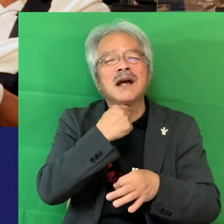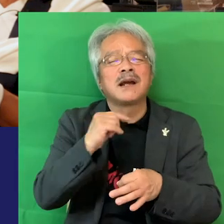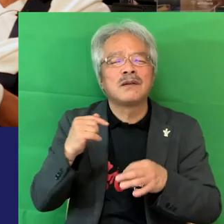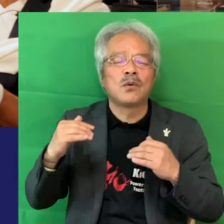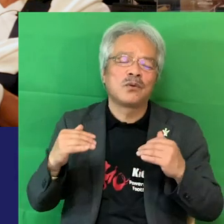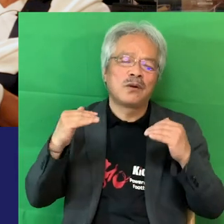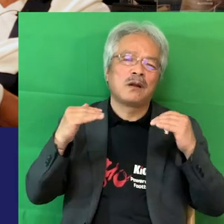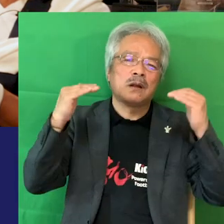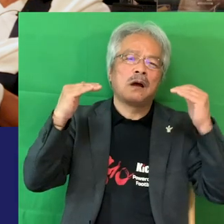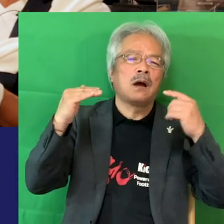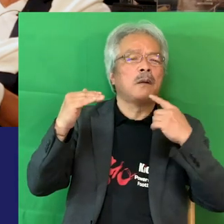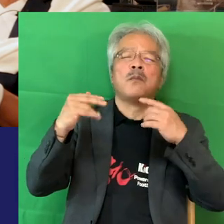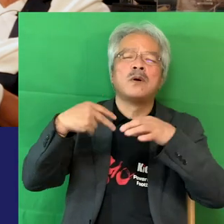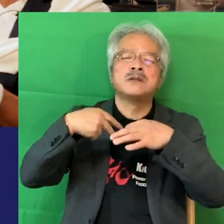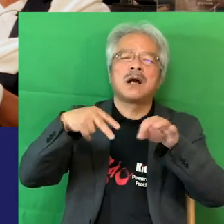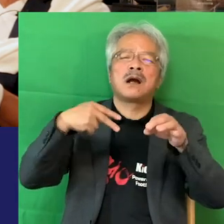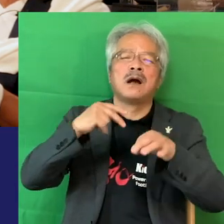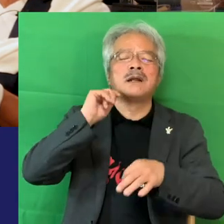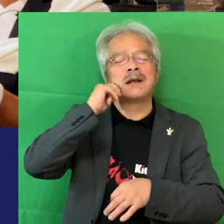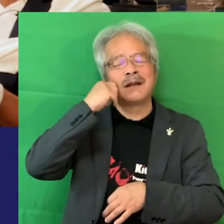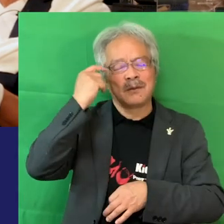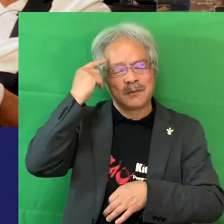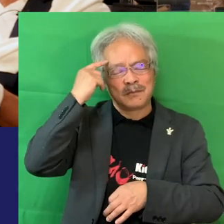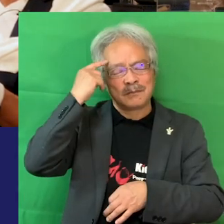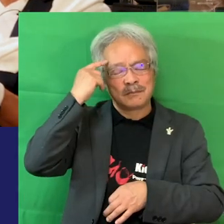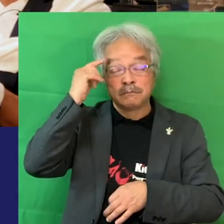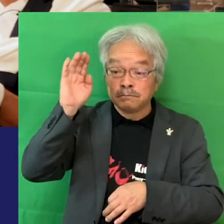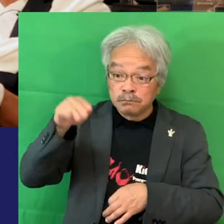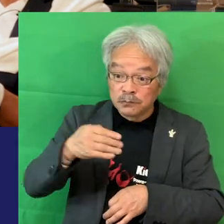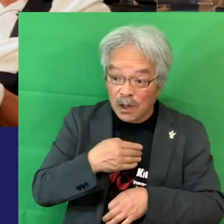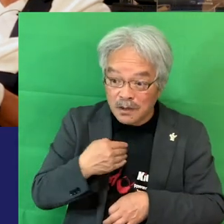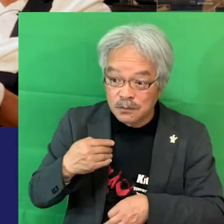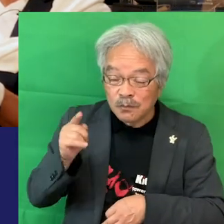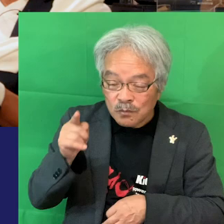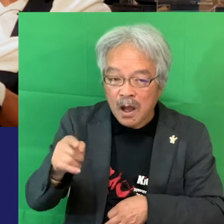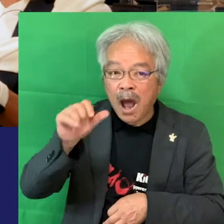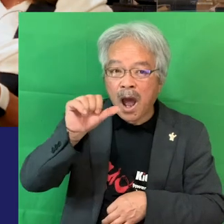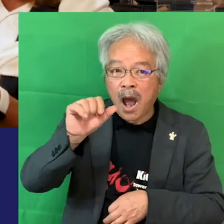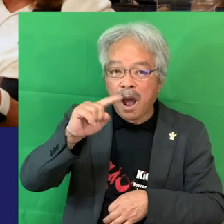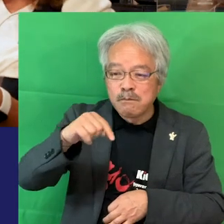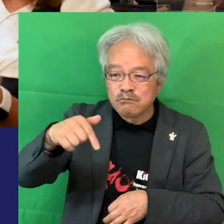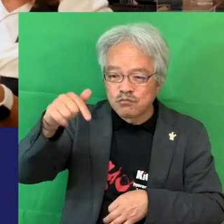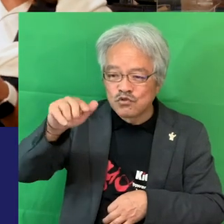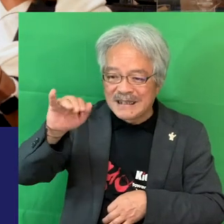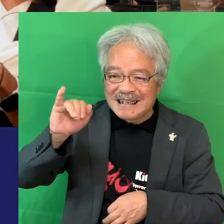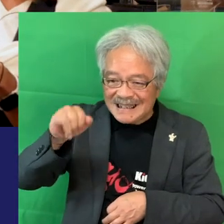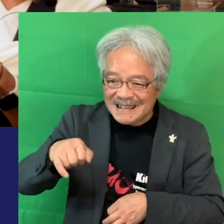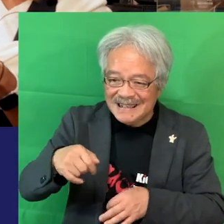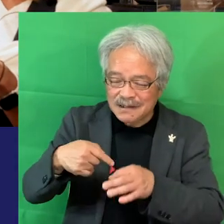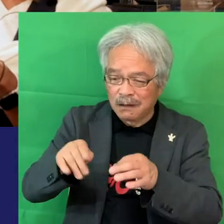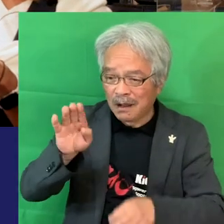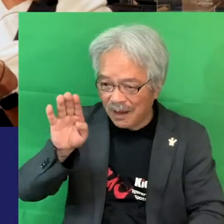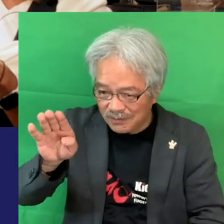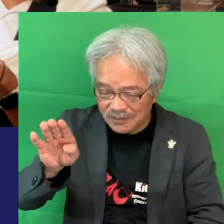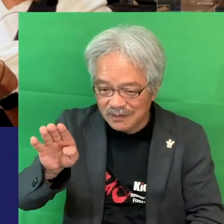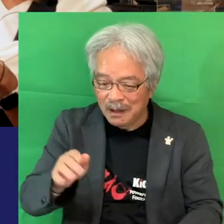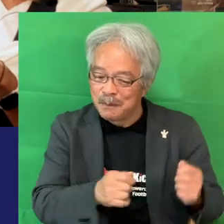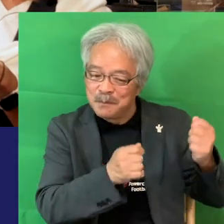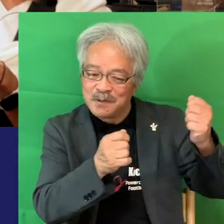それ思うじゃん大丈夫アンプティサッカーっていうのがあるんだよって本当よね見せると